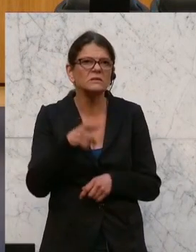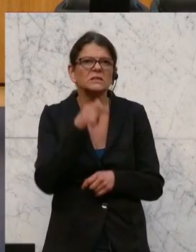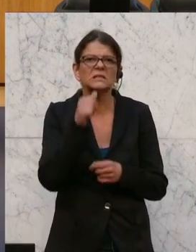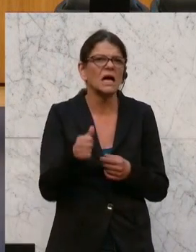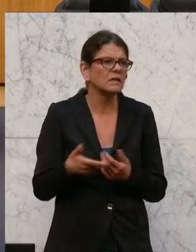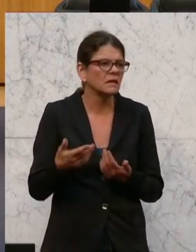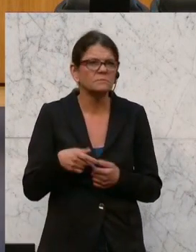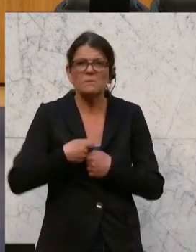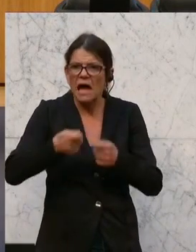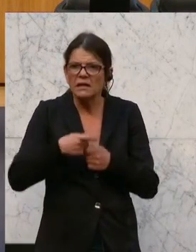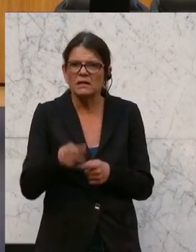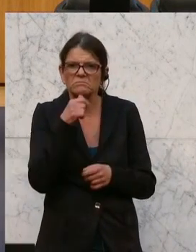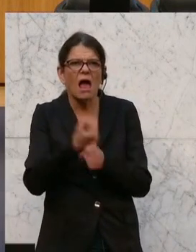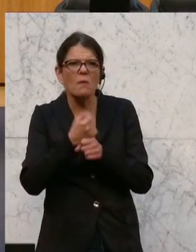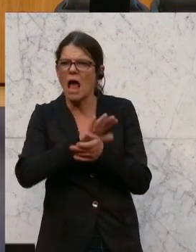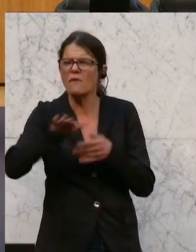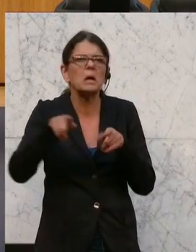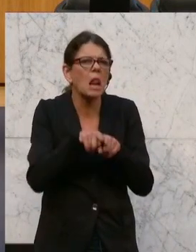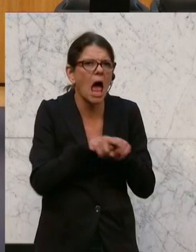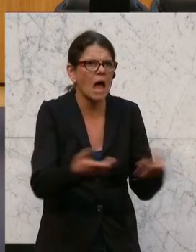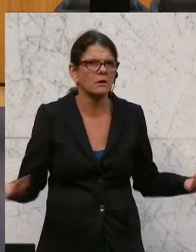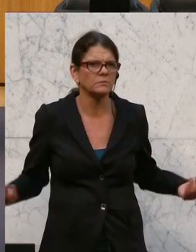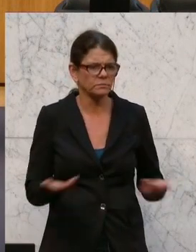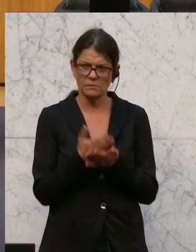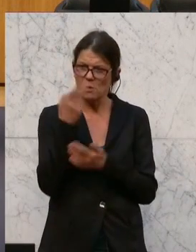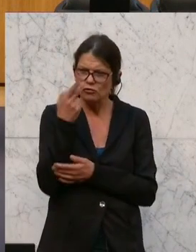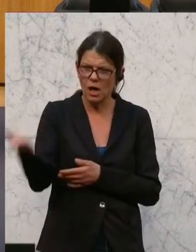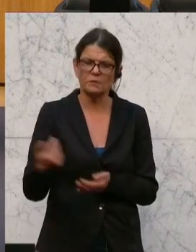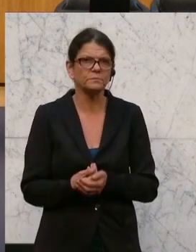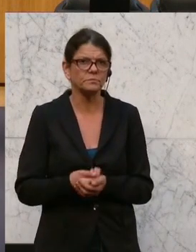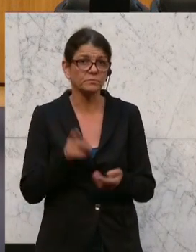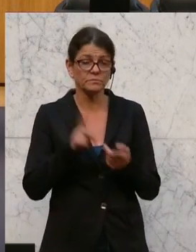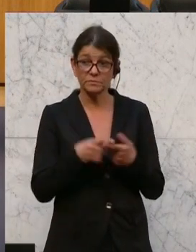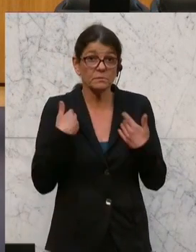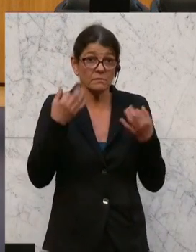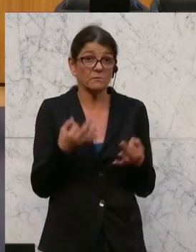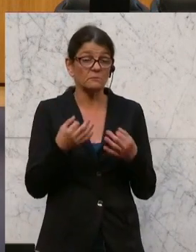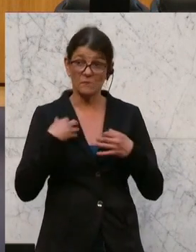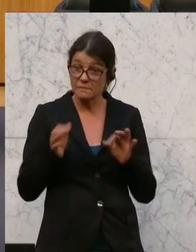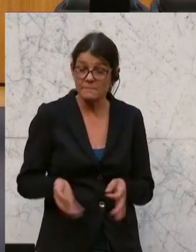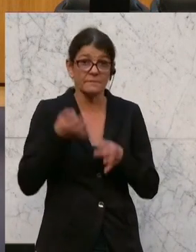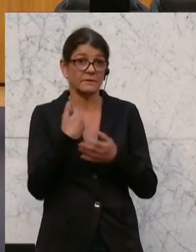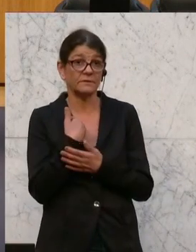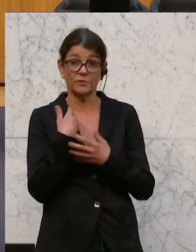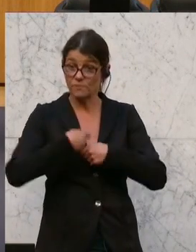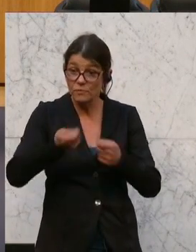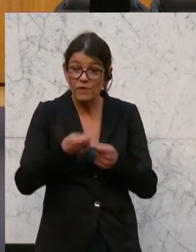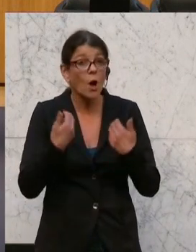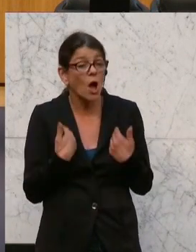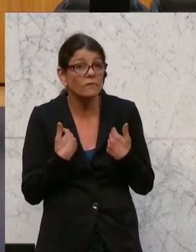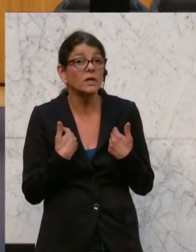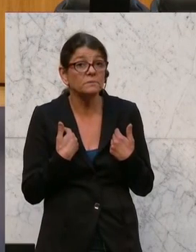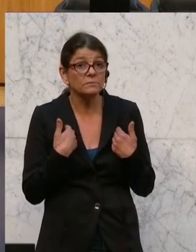nicht alle gleich. Schauen Sie sich's doch an, wenn der ein wirklich qualifizierter Verkäufer